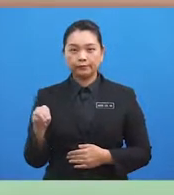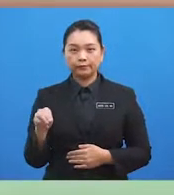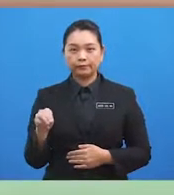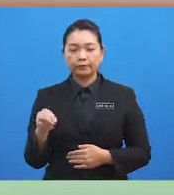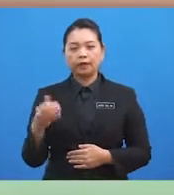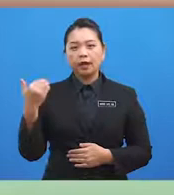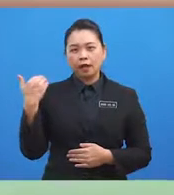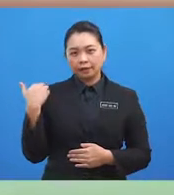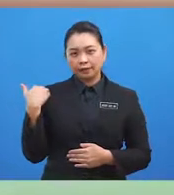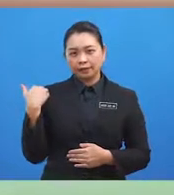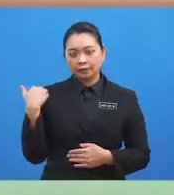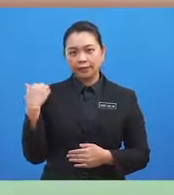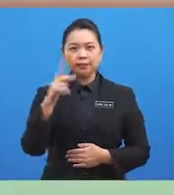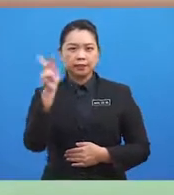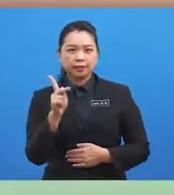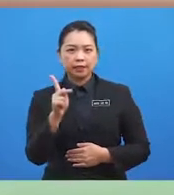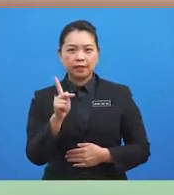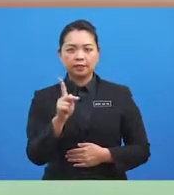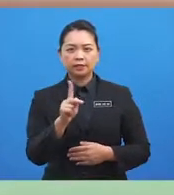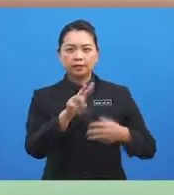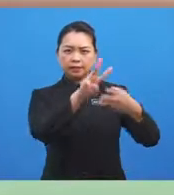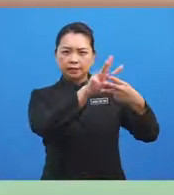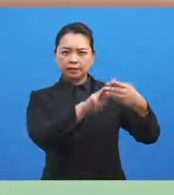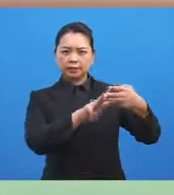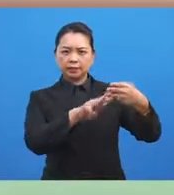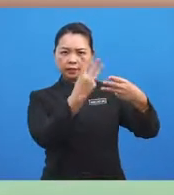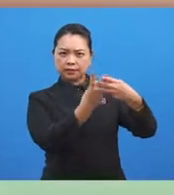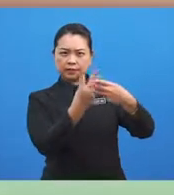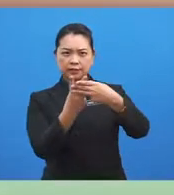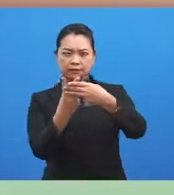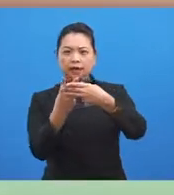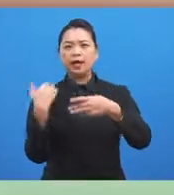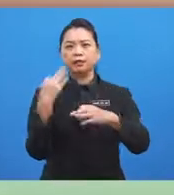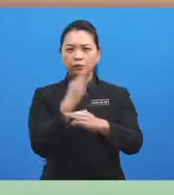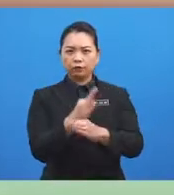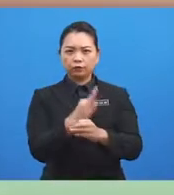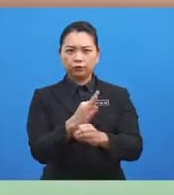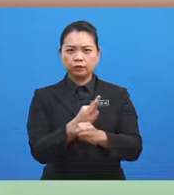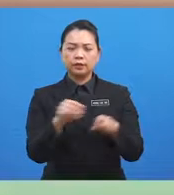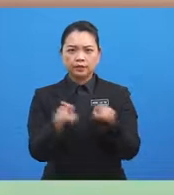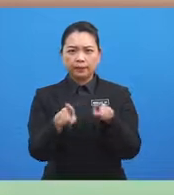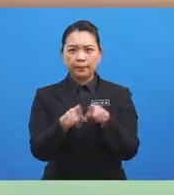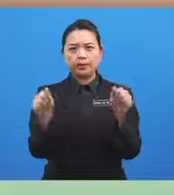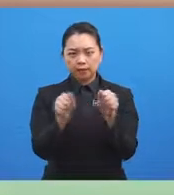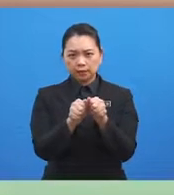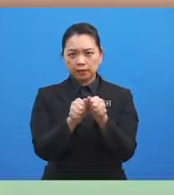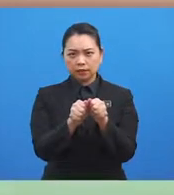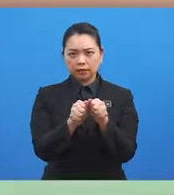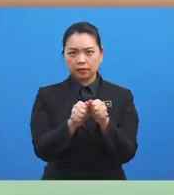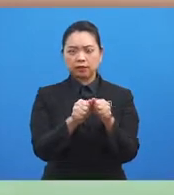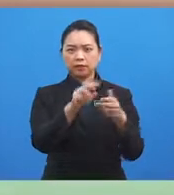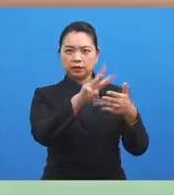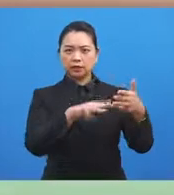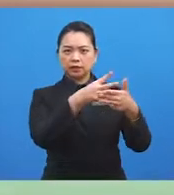adakah garis grid ini mempunyai fungsi yang sama dengan garisan grid pada suatu